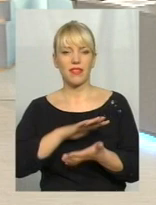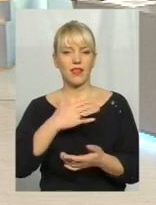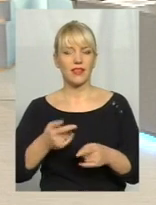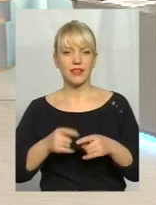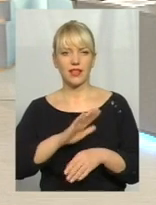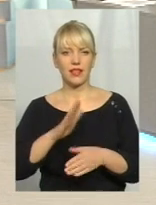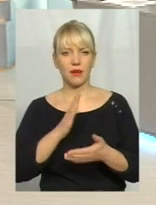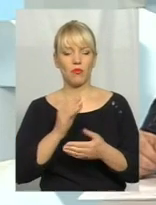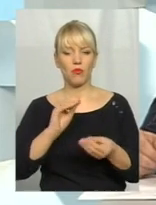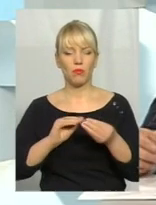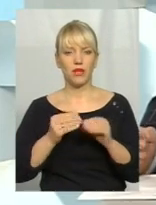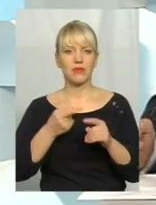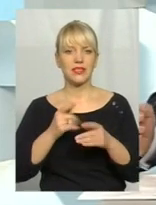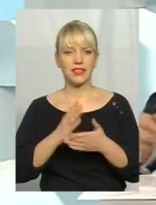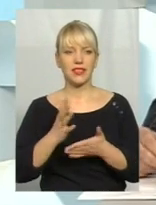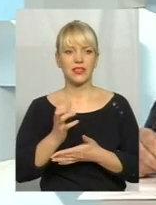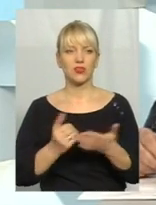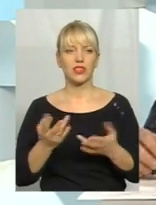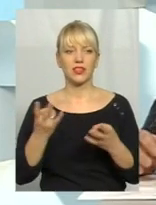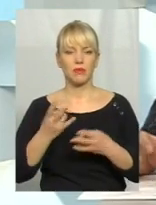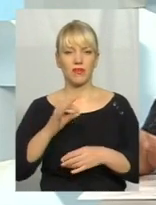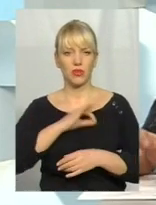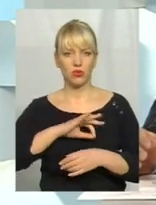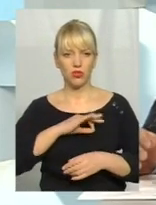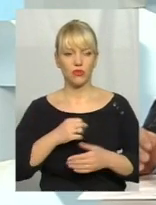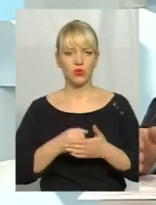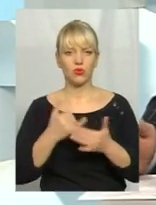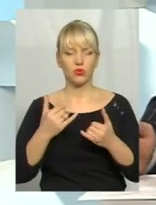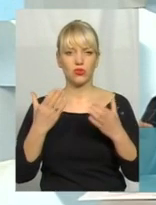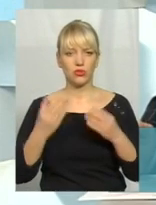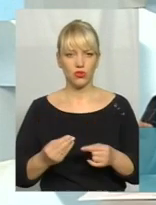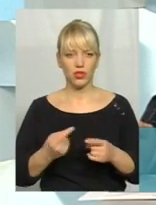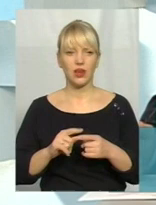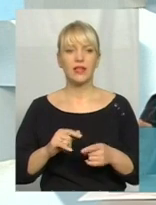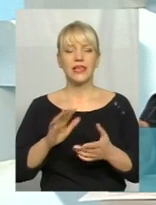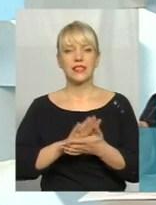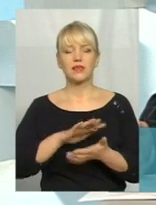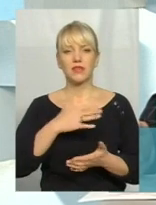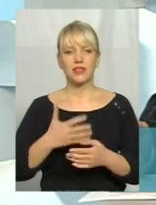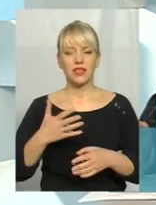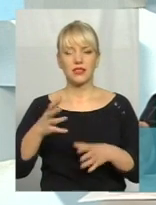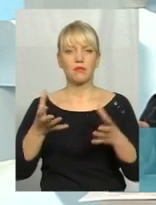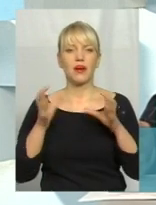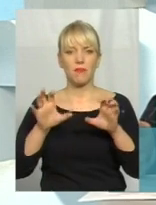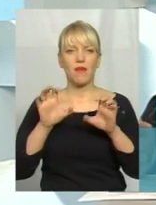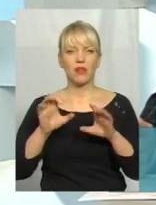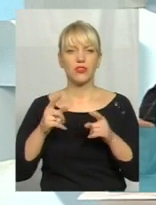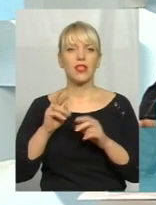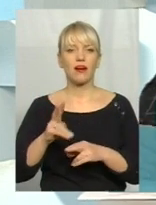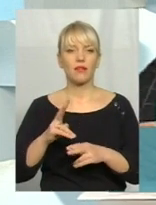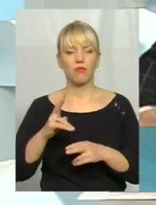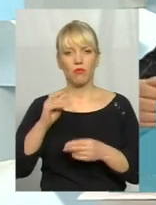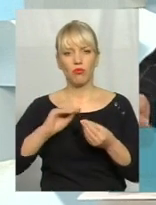потрібно використовувати. Тобто, до сьогоднішнього дня в Україні сміття сприймалося саме як проблема, адже воно займає